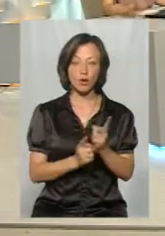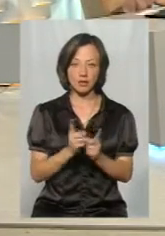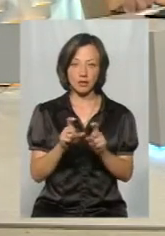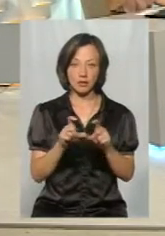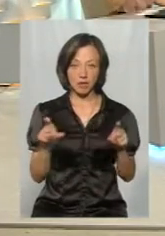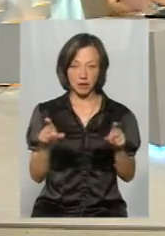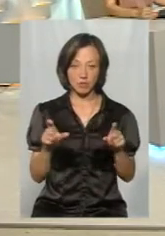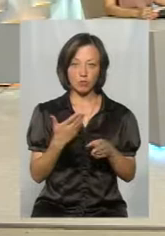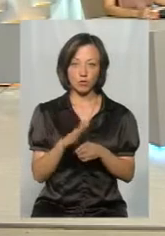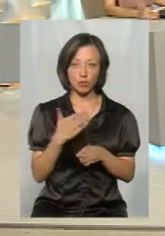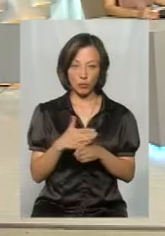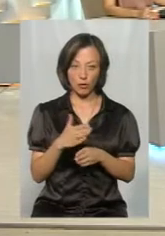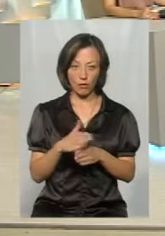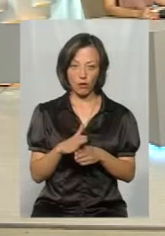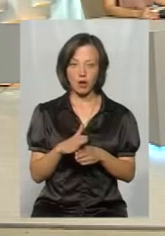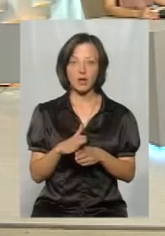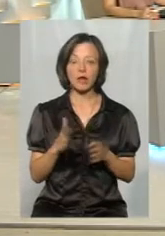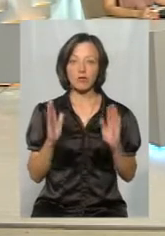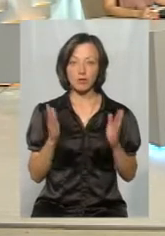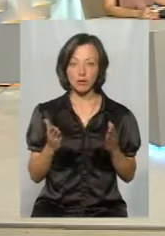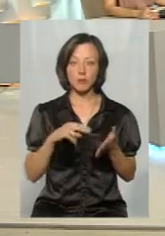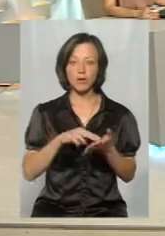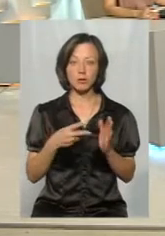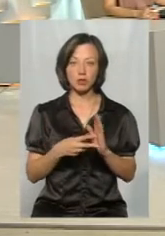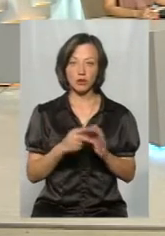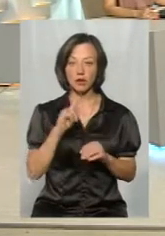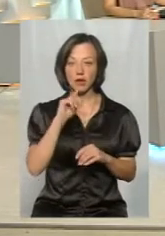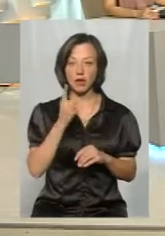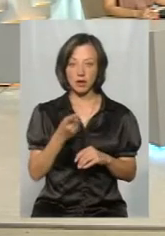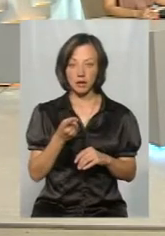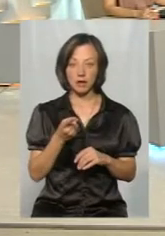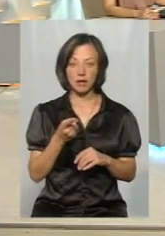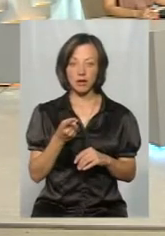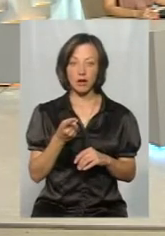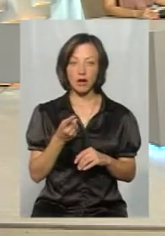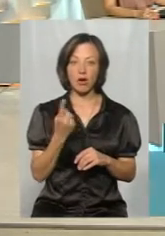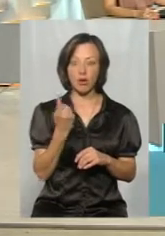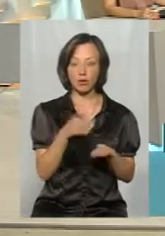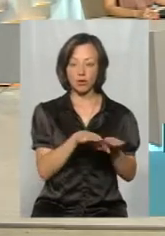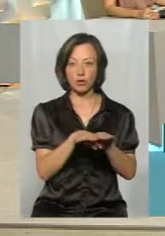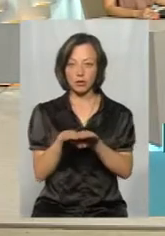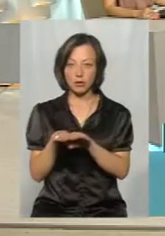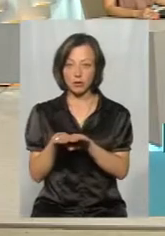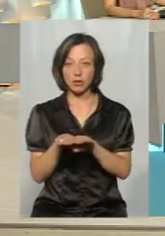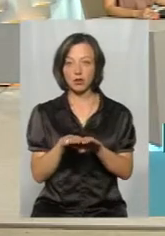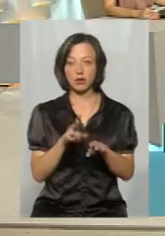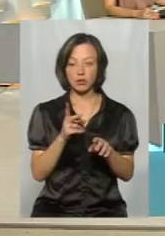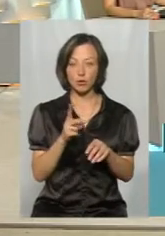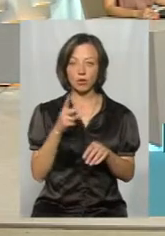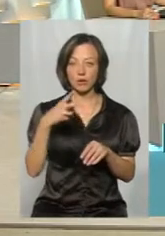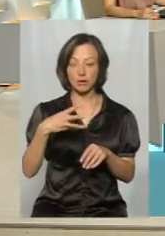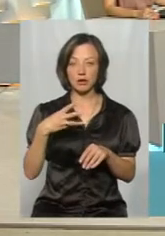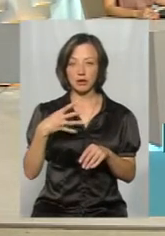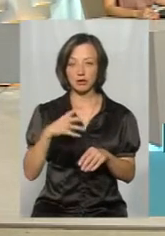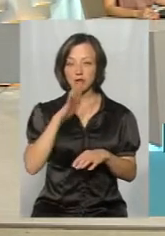закладу. І поступово. І поступово, який буде передбачати один рік виведення одного, першого класу, там другого, третього і